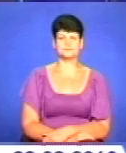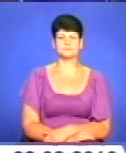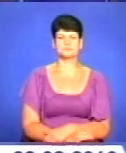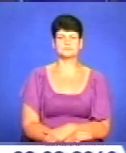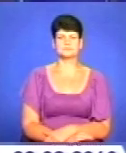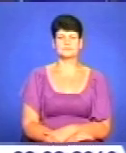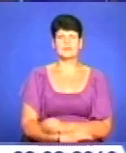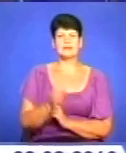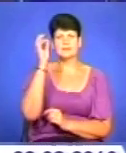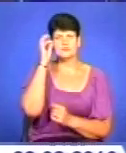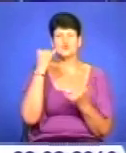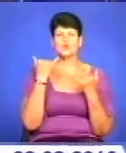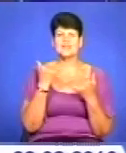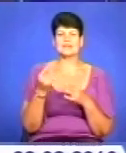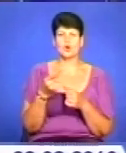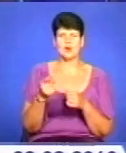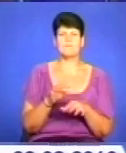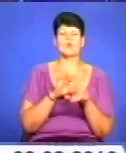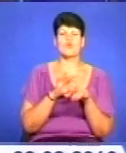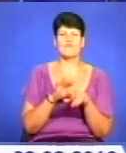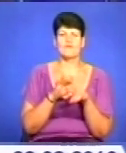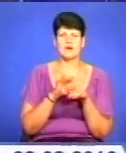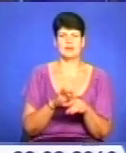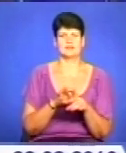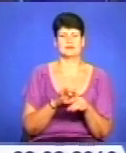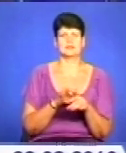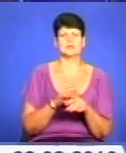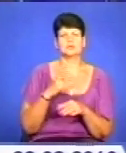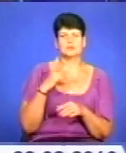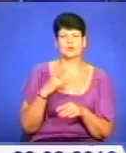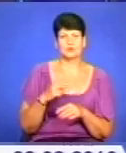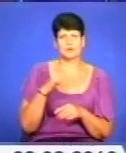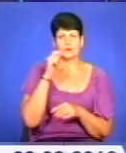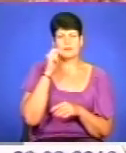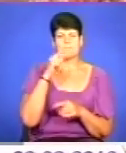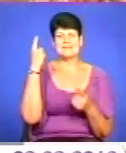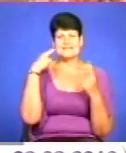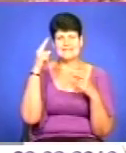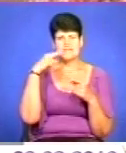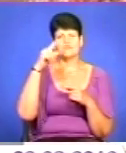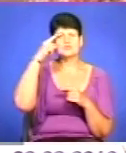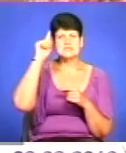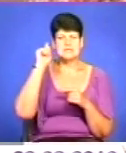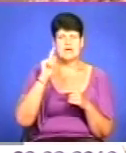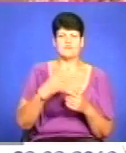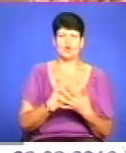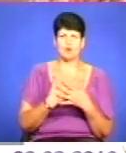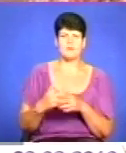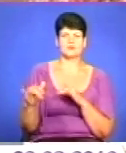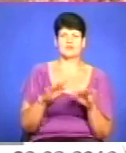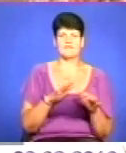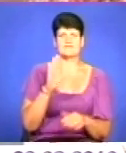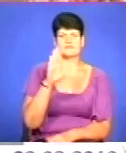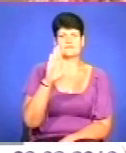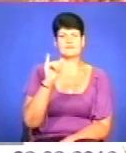І нагадаємо, сьогодні тернополяни провели в останню путь славну доньку України. Мистецтвознавця, краєзнавця, громадську діячку Віру